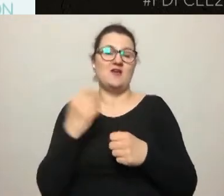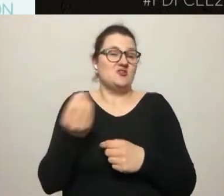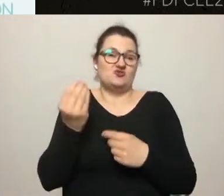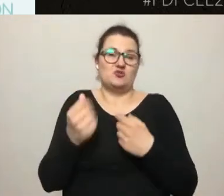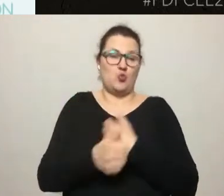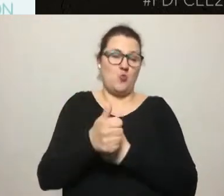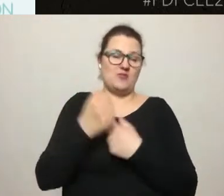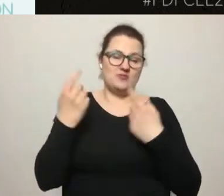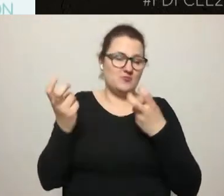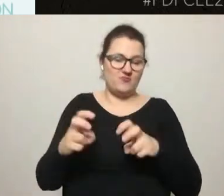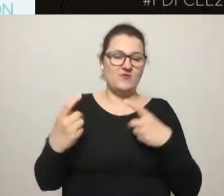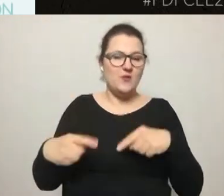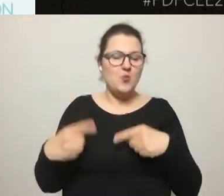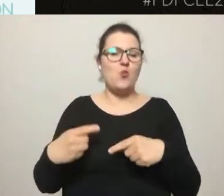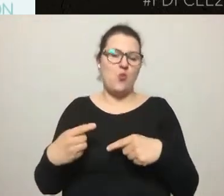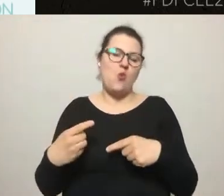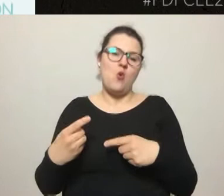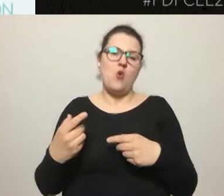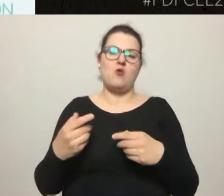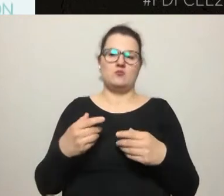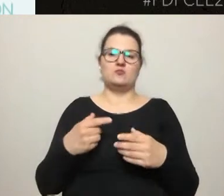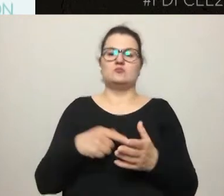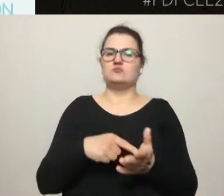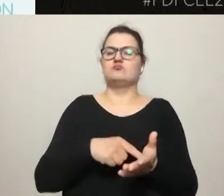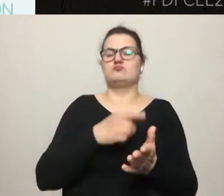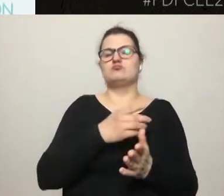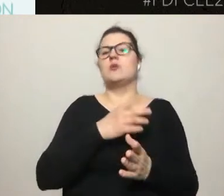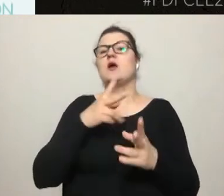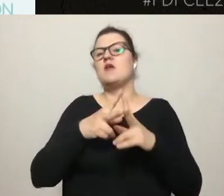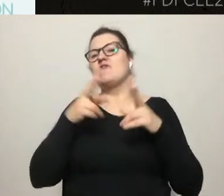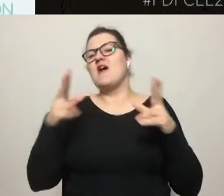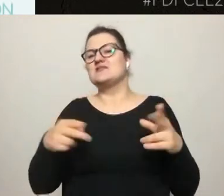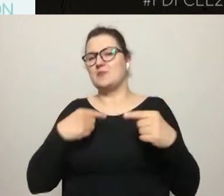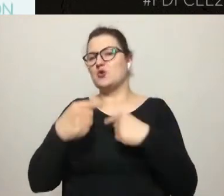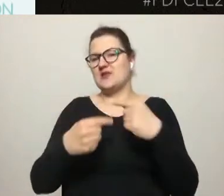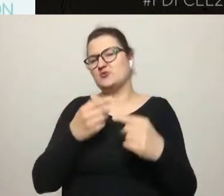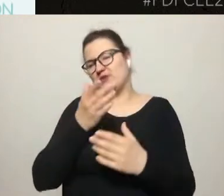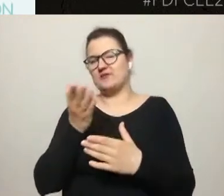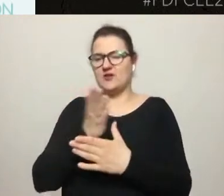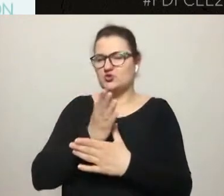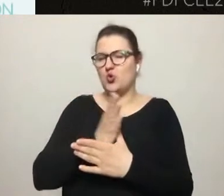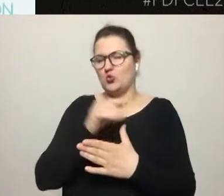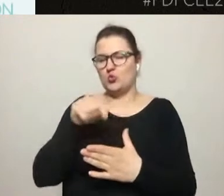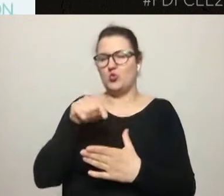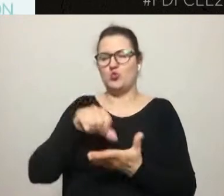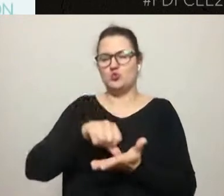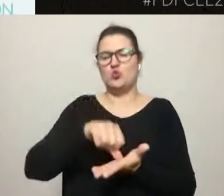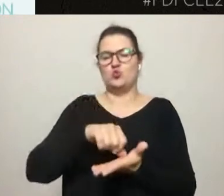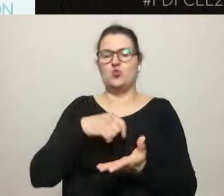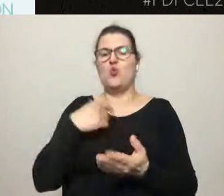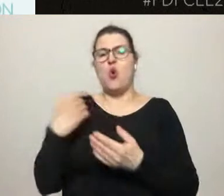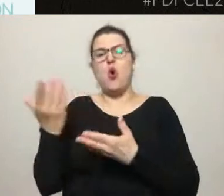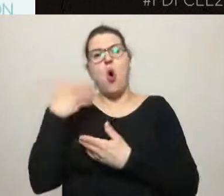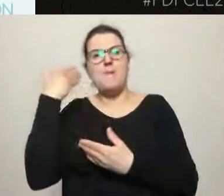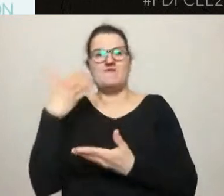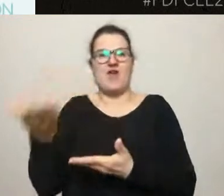środkowych fazach procesu, kiedy robocze wersje są omawiane. Geoprezentacja